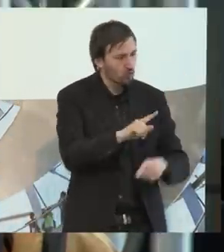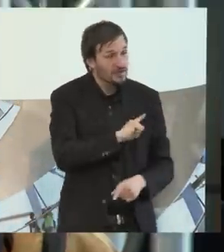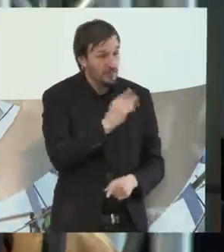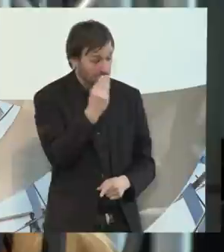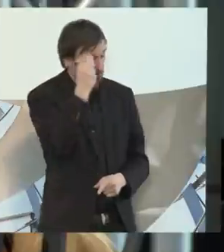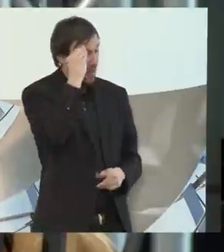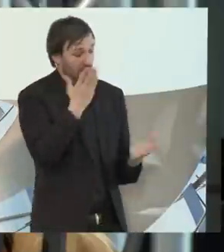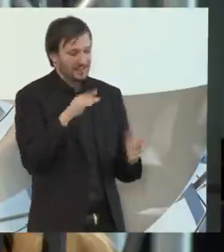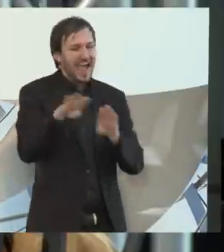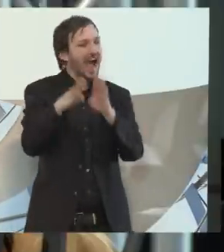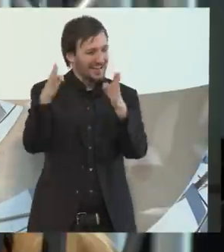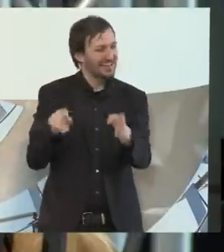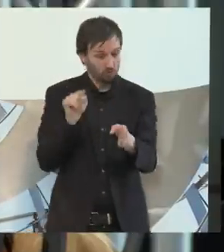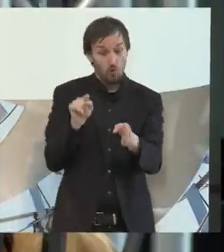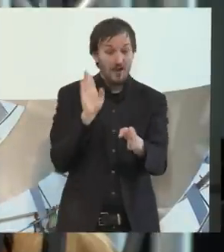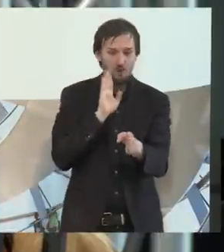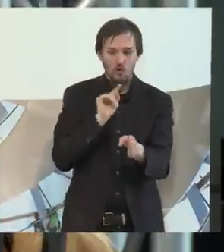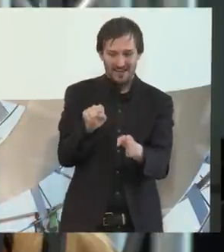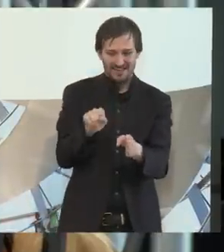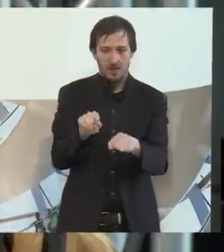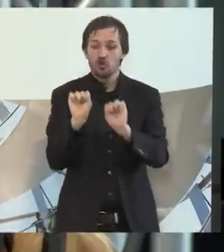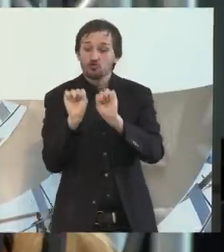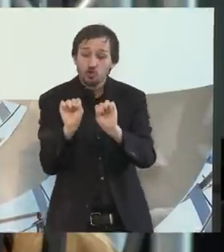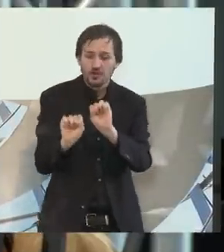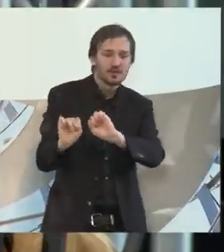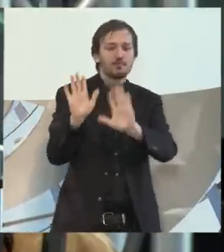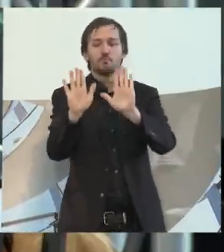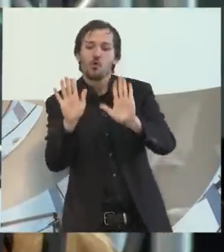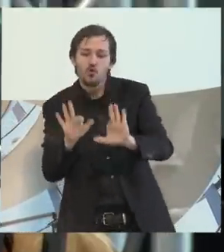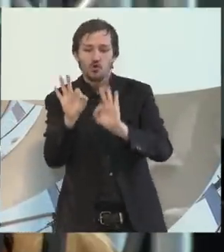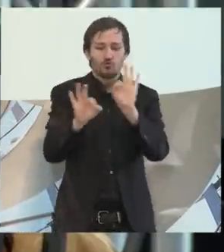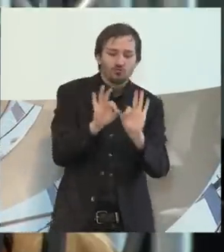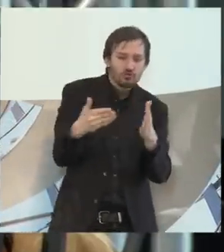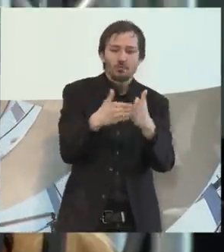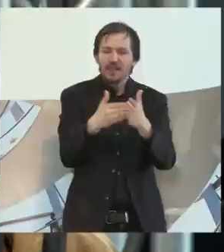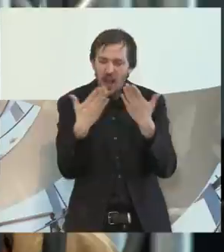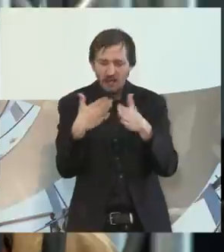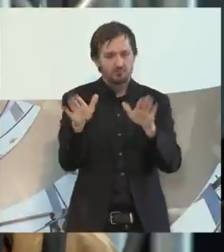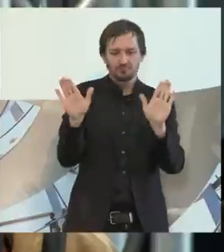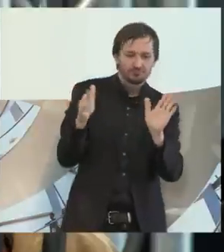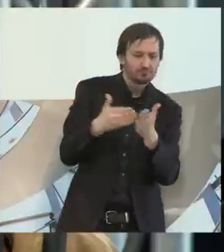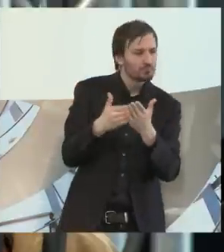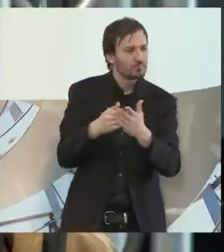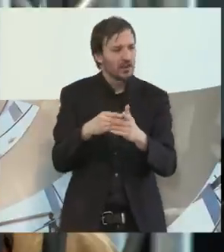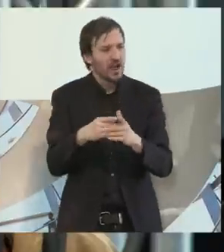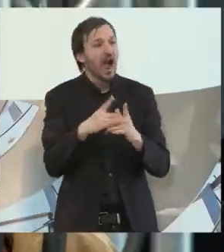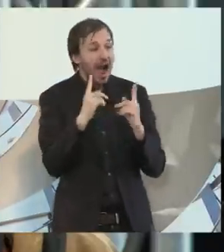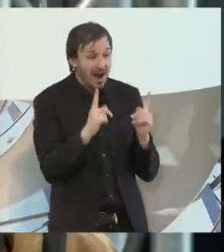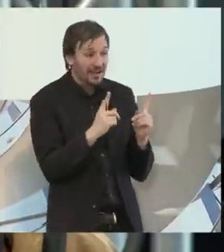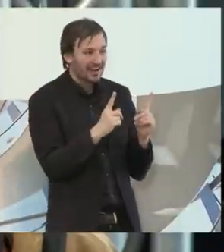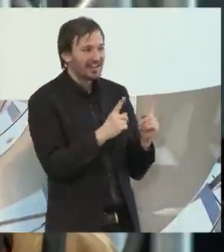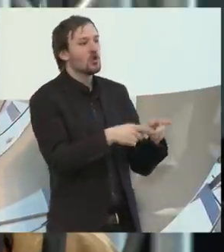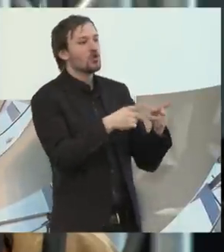in ihren Einrichtungen, wo sie ja sowohl behütet sind, wo es keine Barrieren gibt, etc., Berührungsängste zur